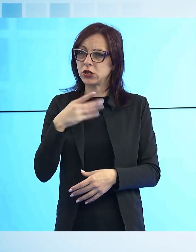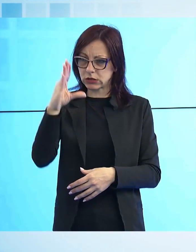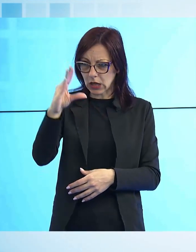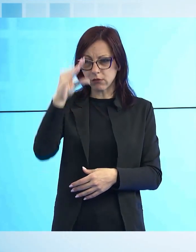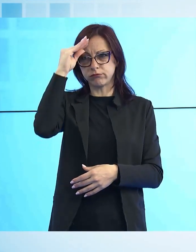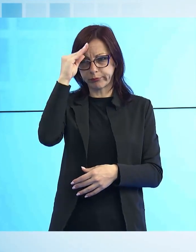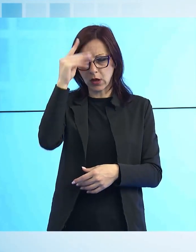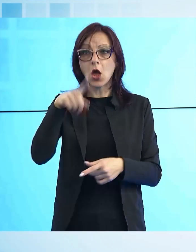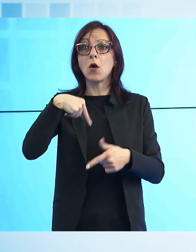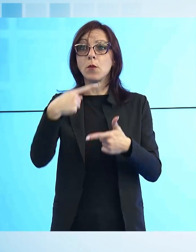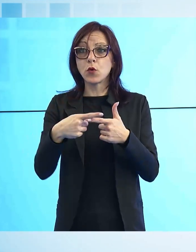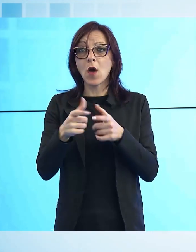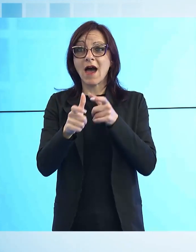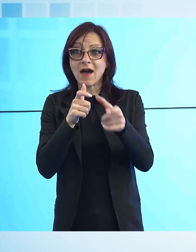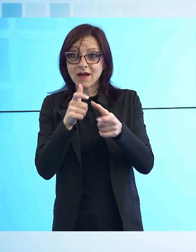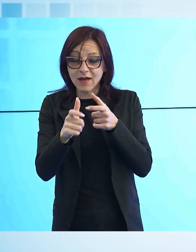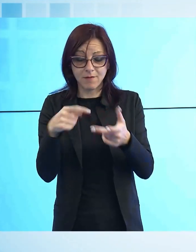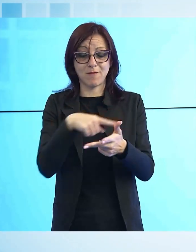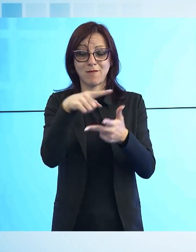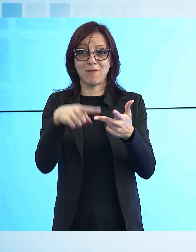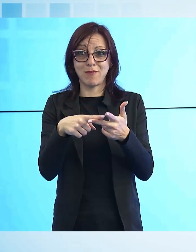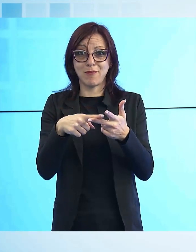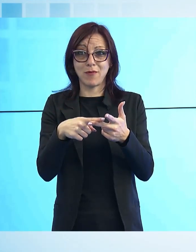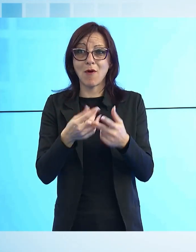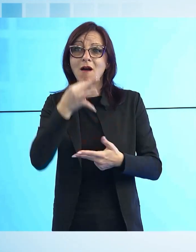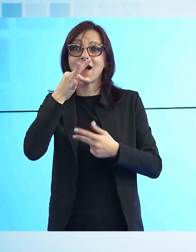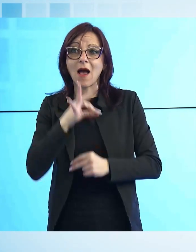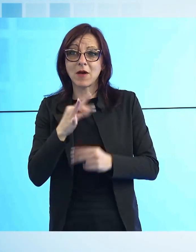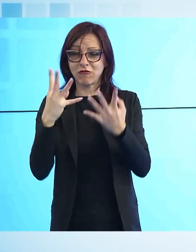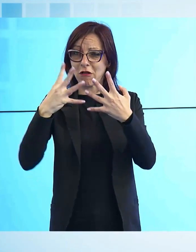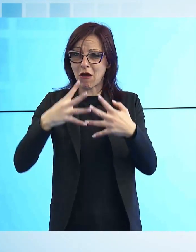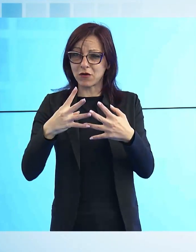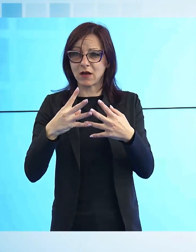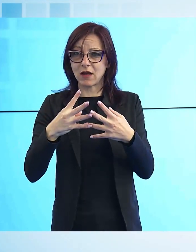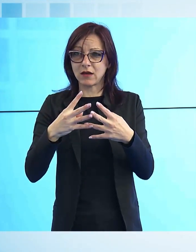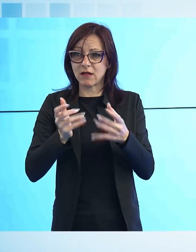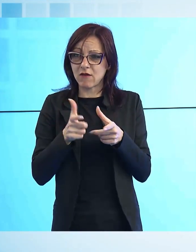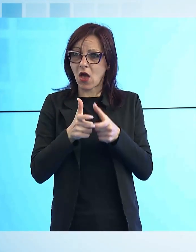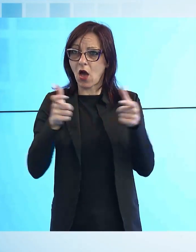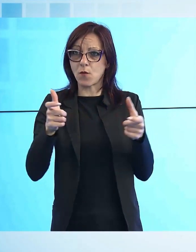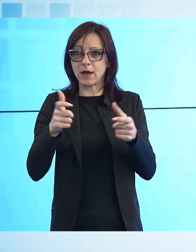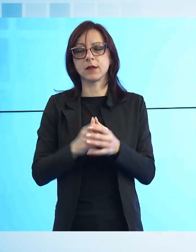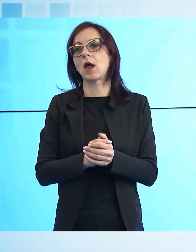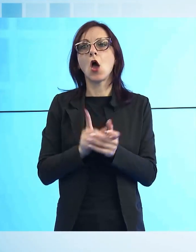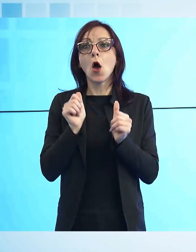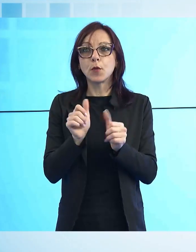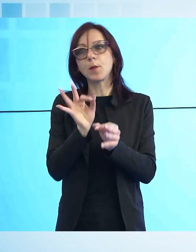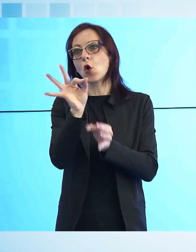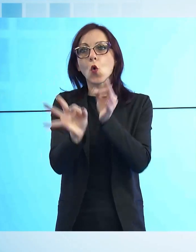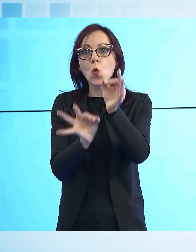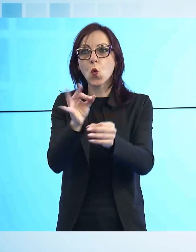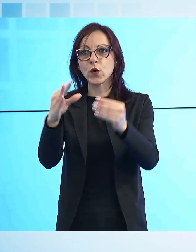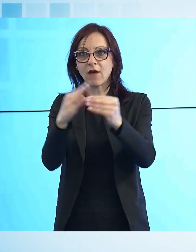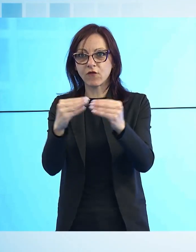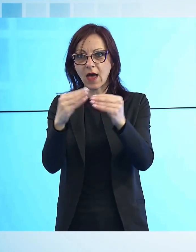stimolare la creatività e sviluppare capacità organizzative. Una vera e propria terapia del fare, che attraverso l'esercizio manuale